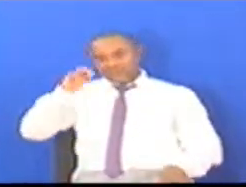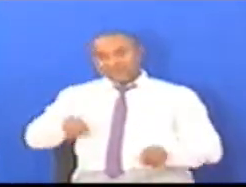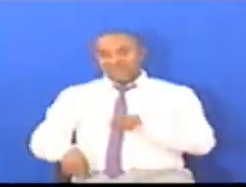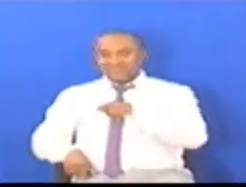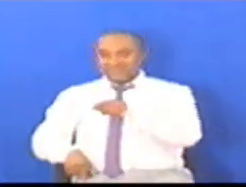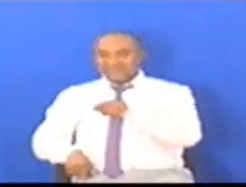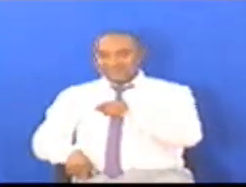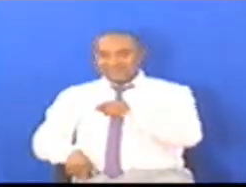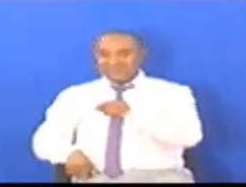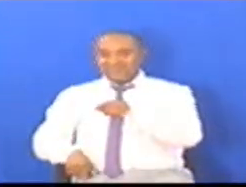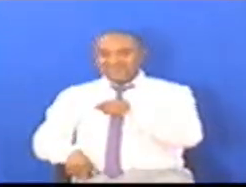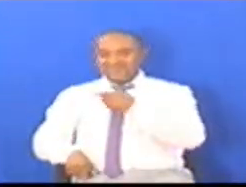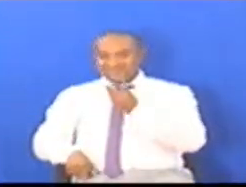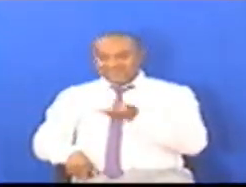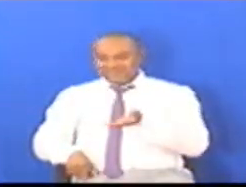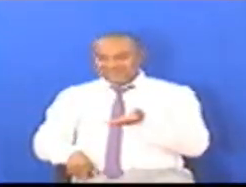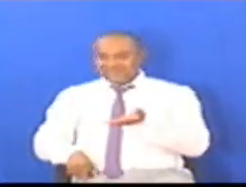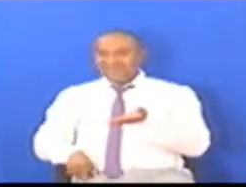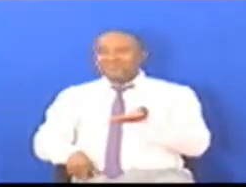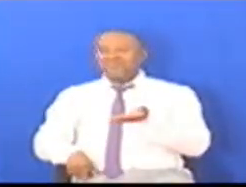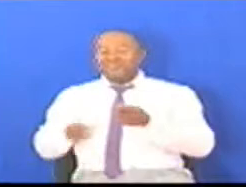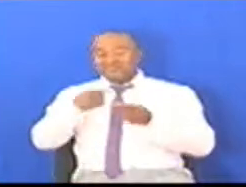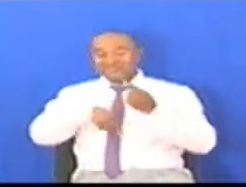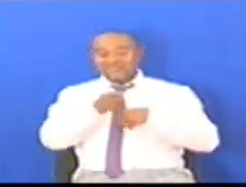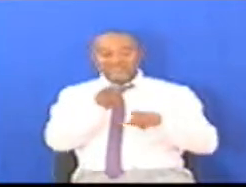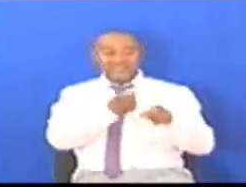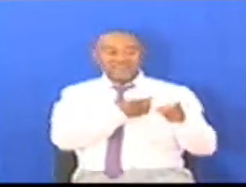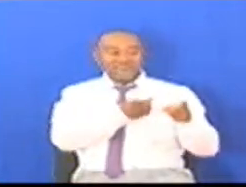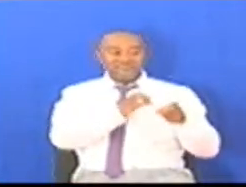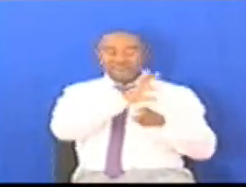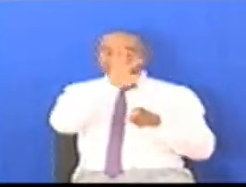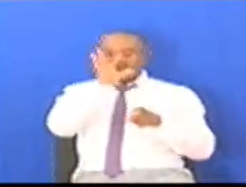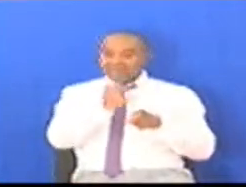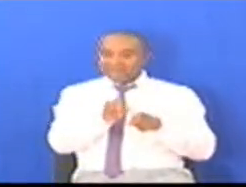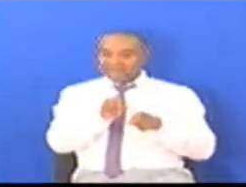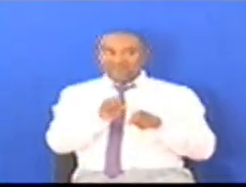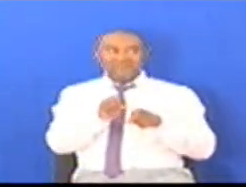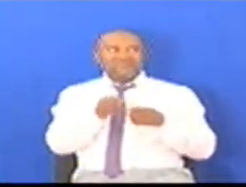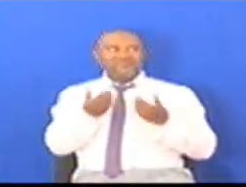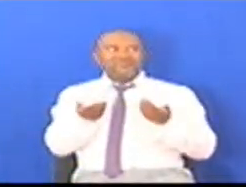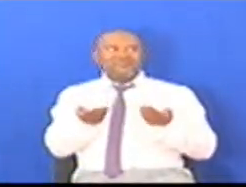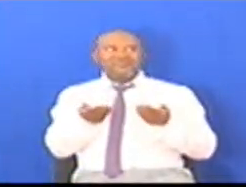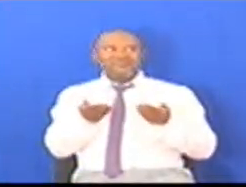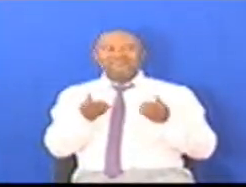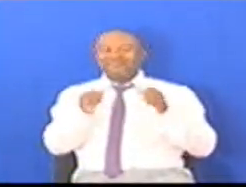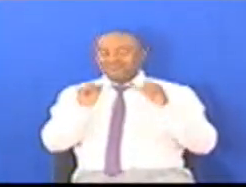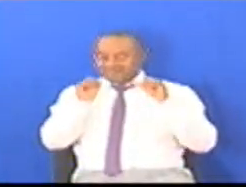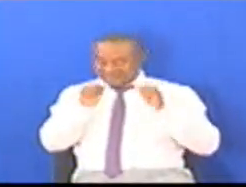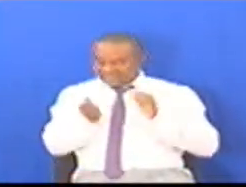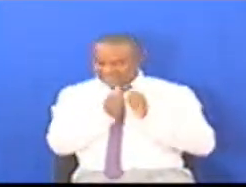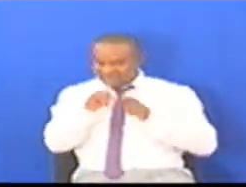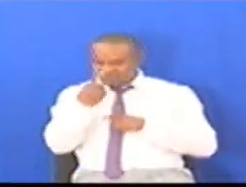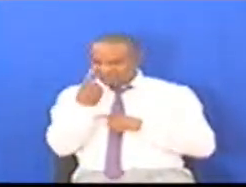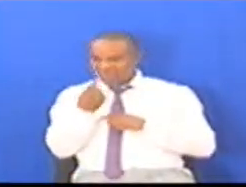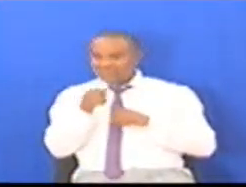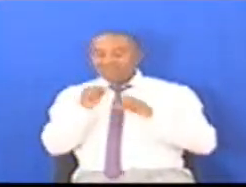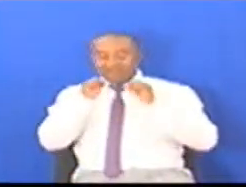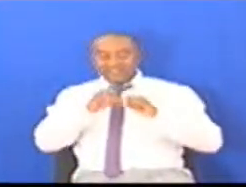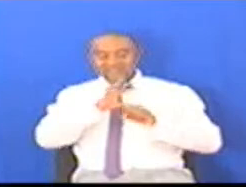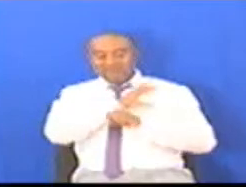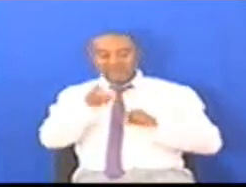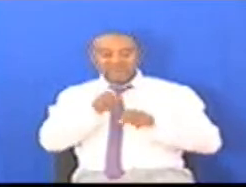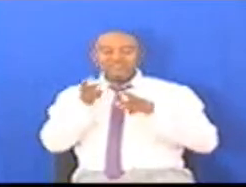Kwa amba wakati tukibua kwenye Vita vyaina yote inabidi tuwe nikitu Kimoja Tuwe na sauti